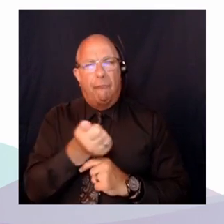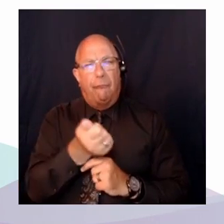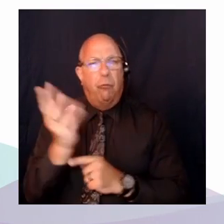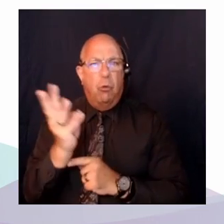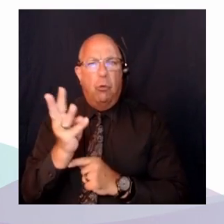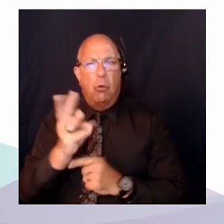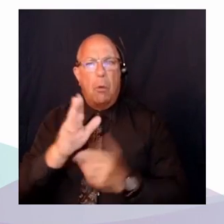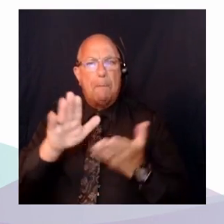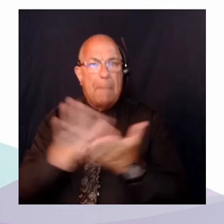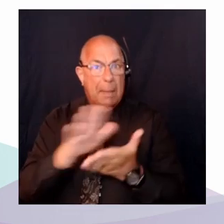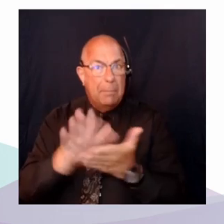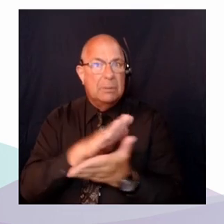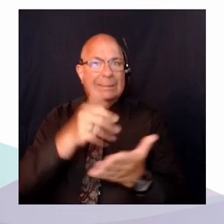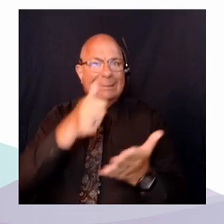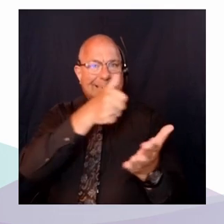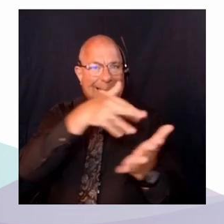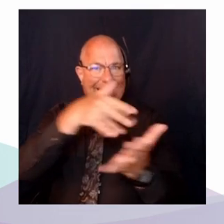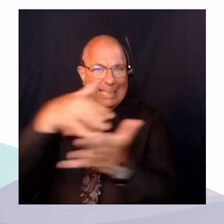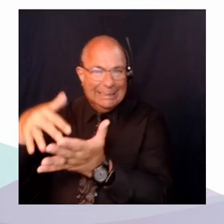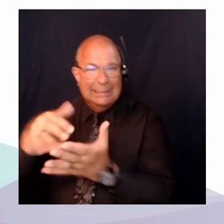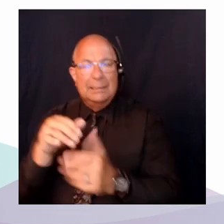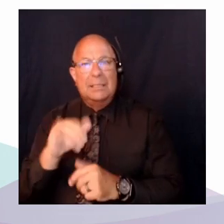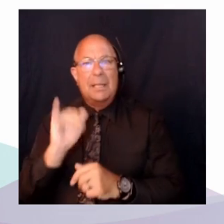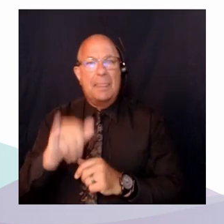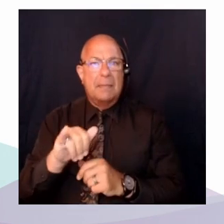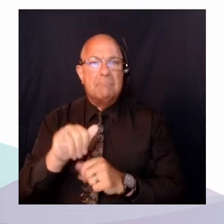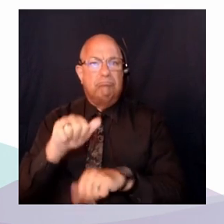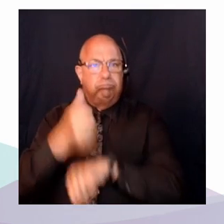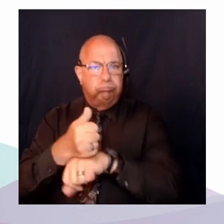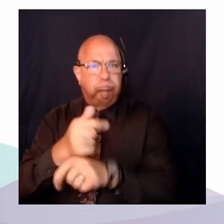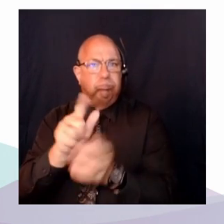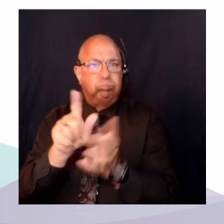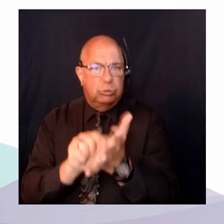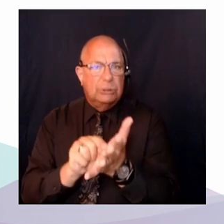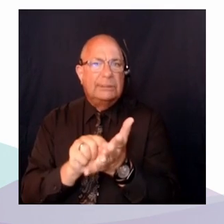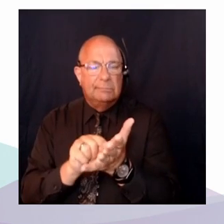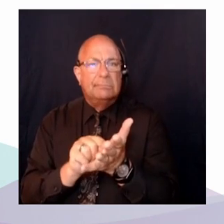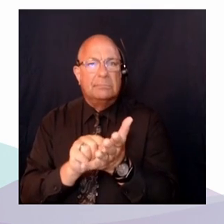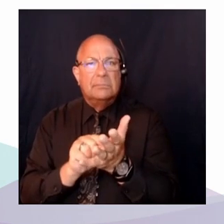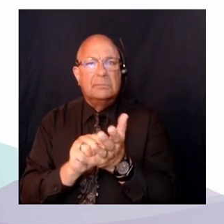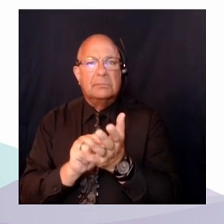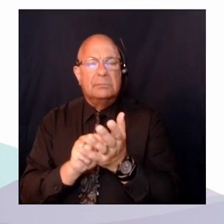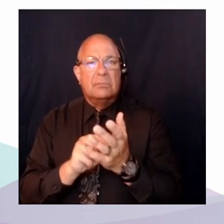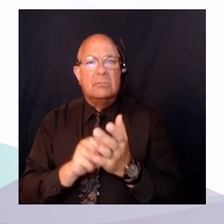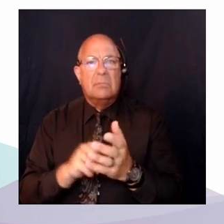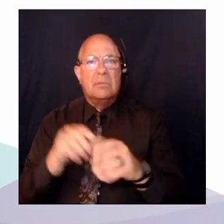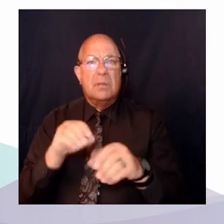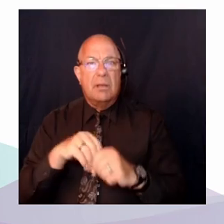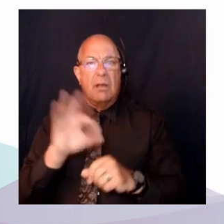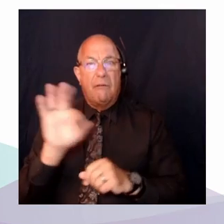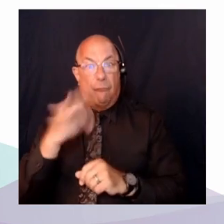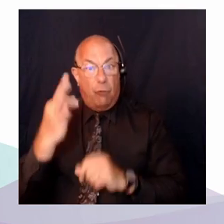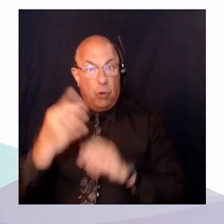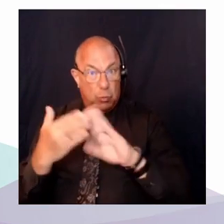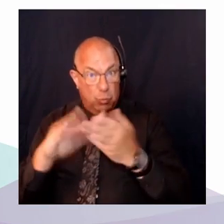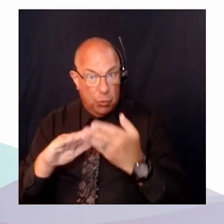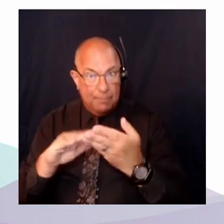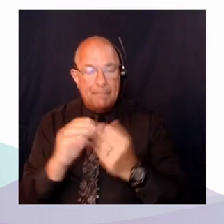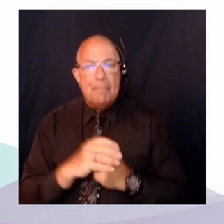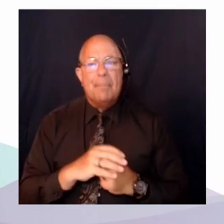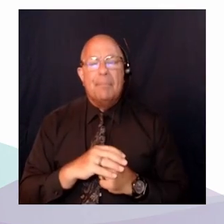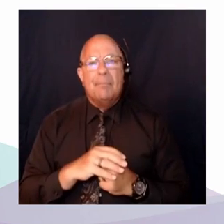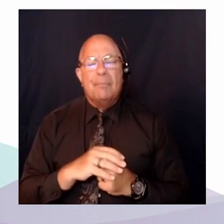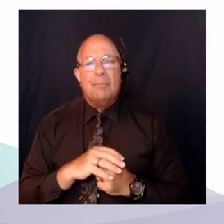francophones et l'utilisation par les communautés francophones de la fameuse charte des droits et libertés de la personne,